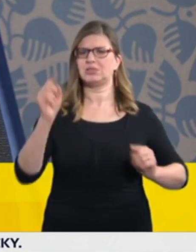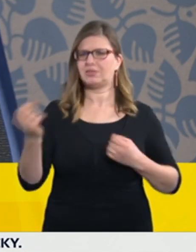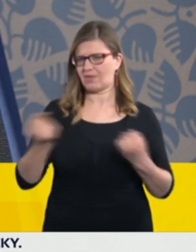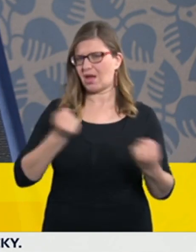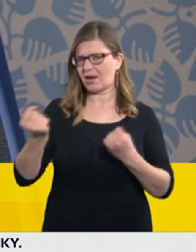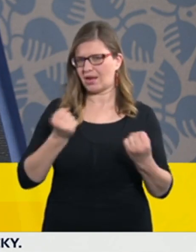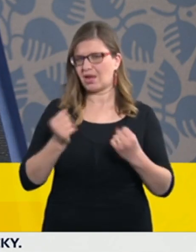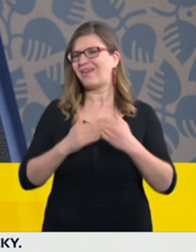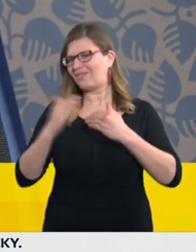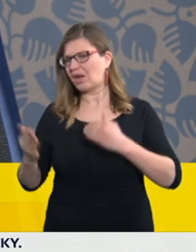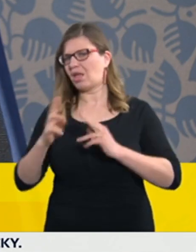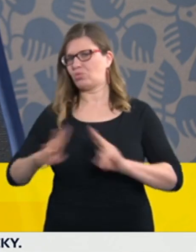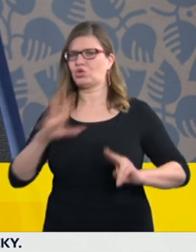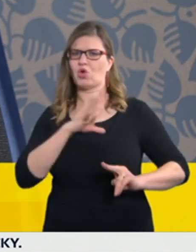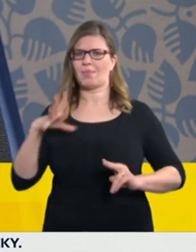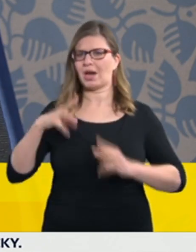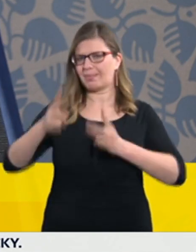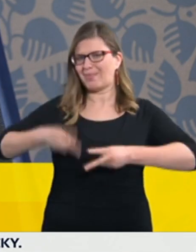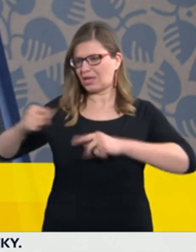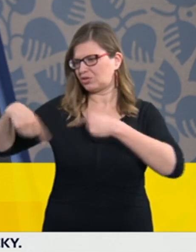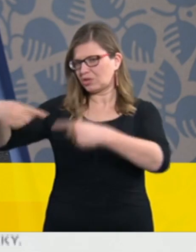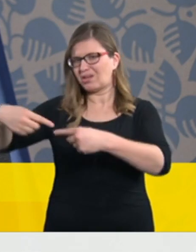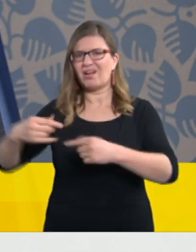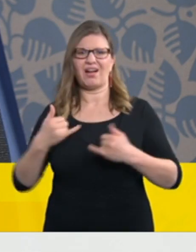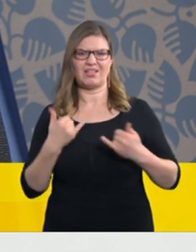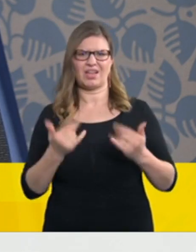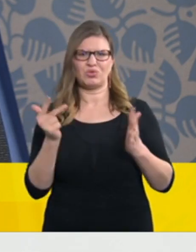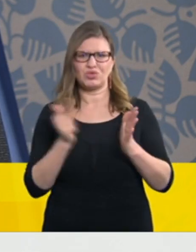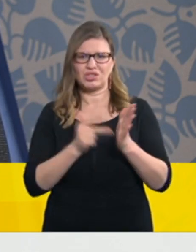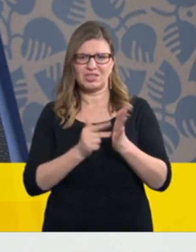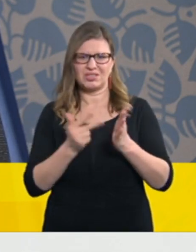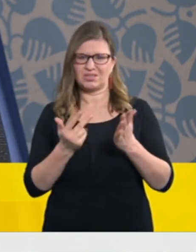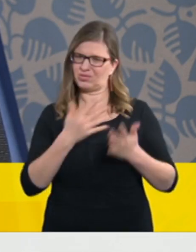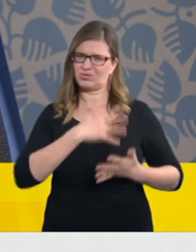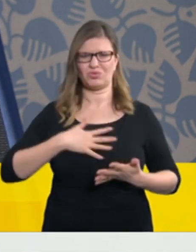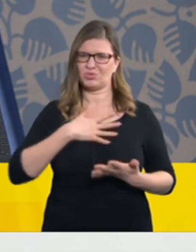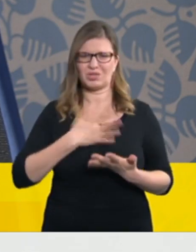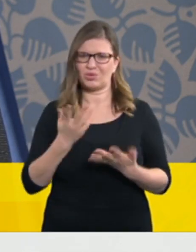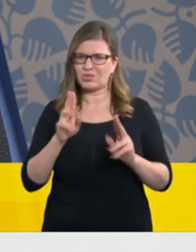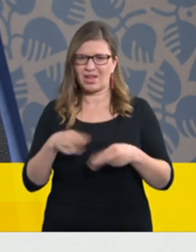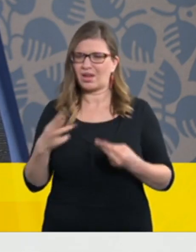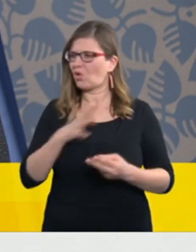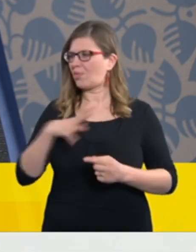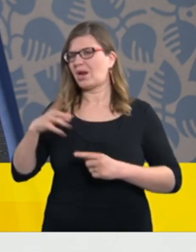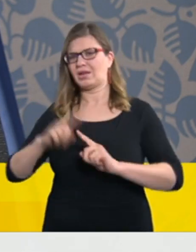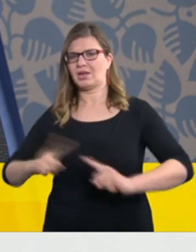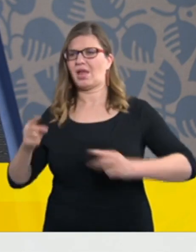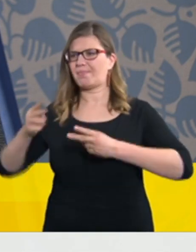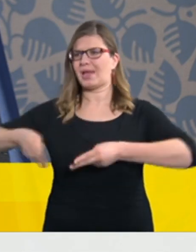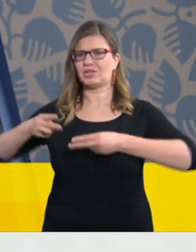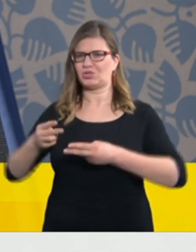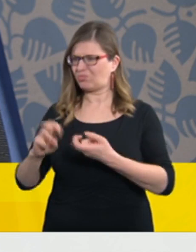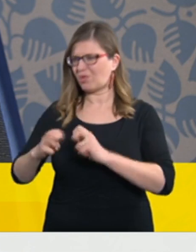a od toho jsme nyní daleko, tak jsme se dohodli společně na tom, že bude potřeba nyní